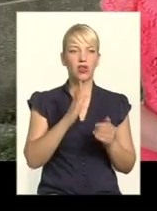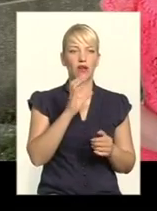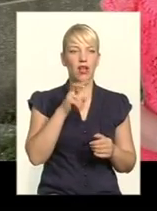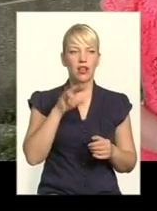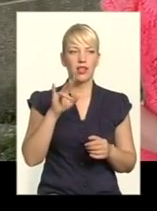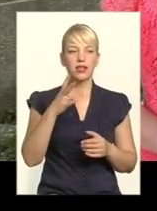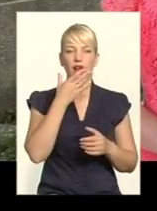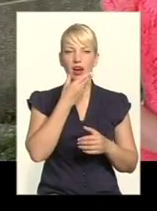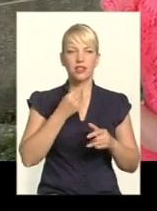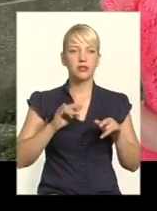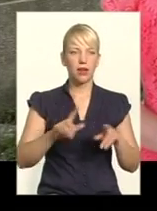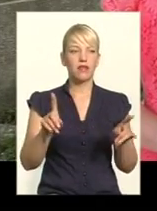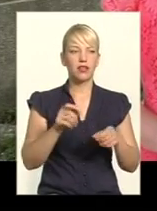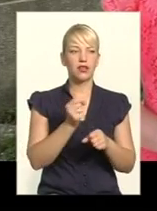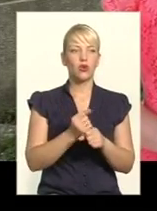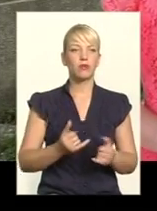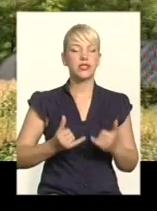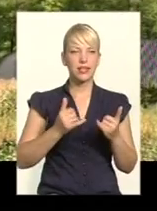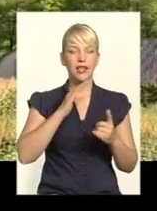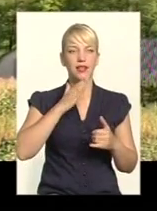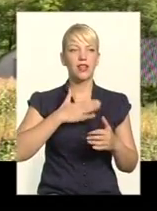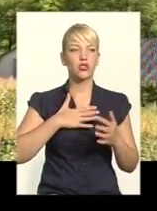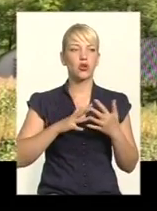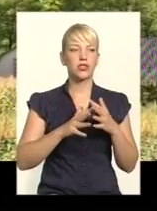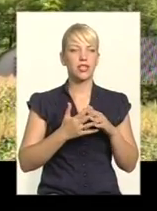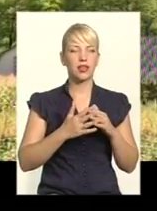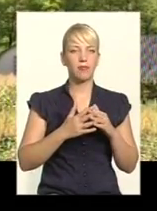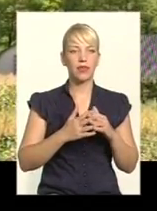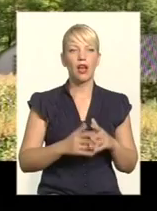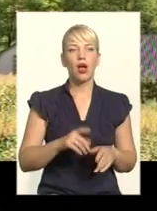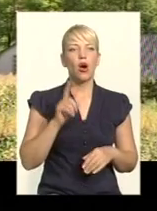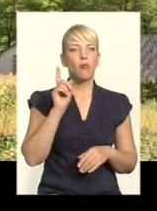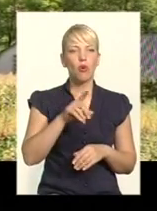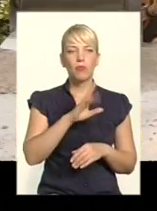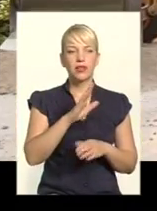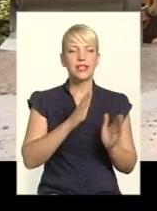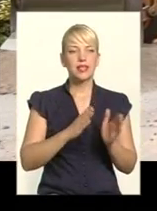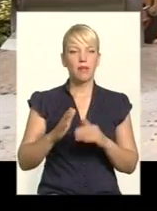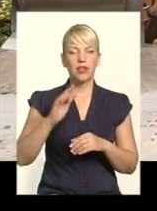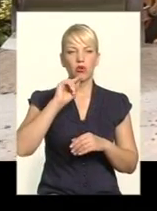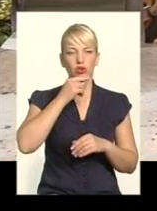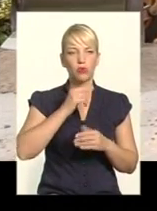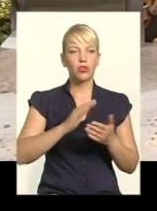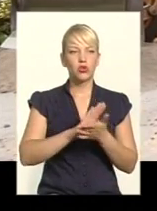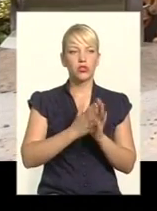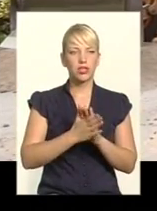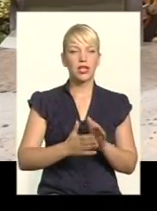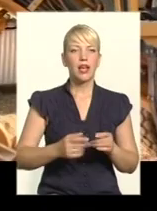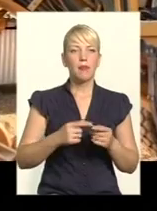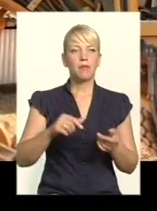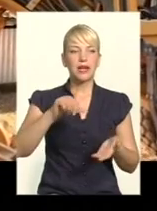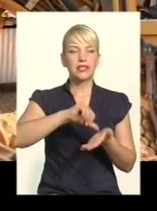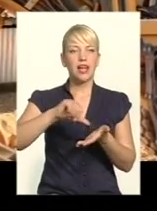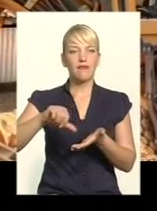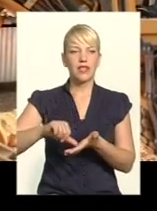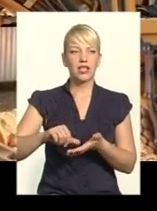які робляться для нашого села. Попри нестабільну економічну ситуацію в державі, представники партії за конкретні справи,